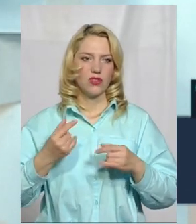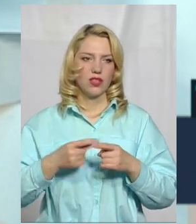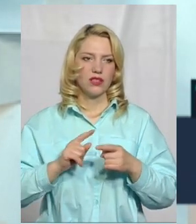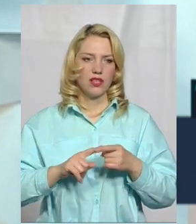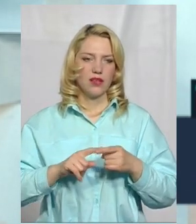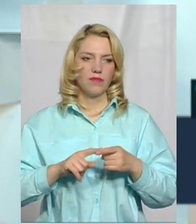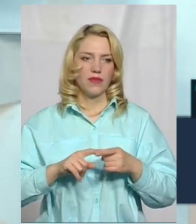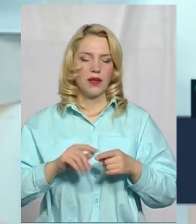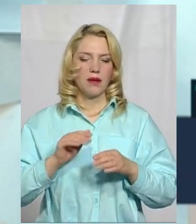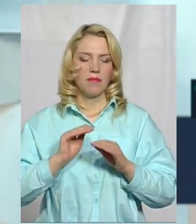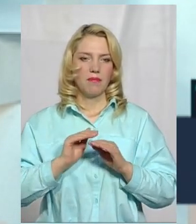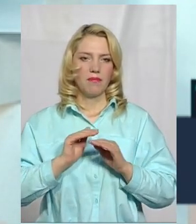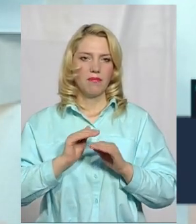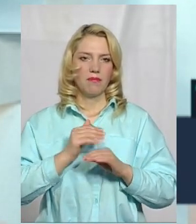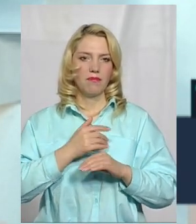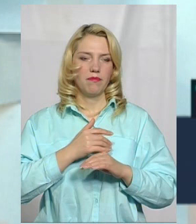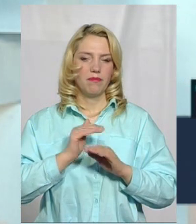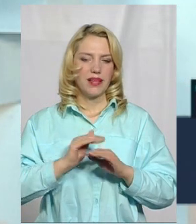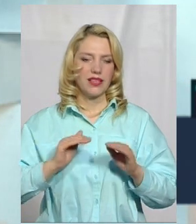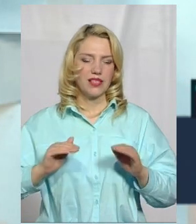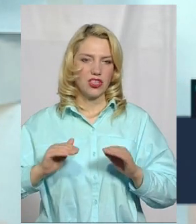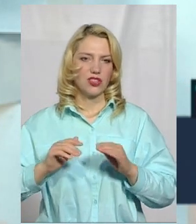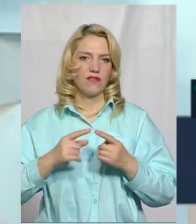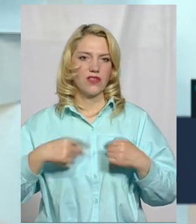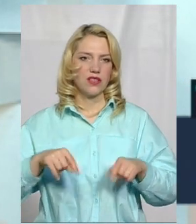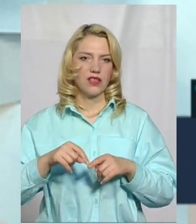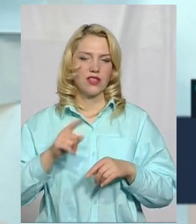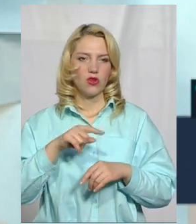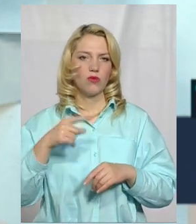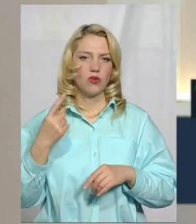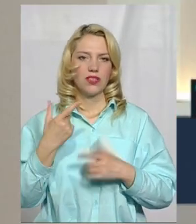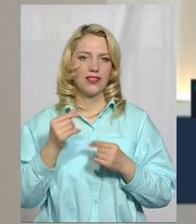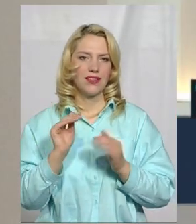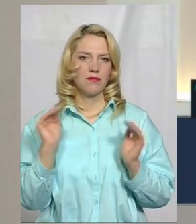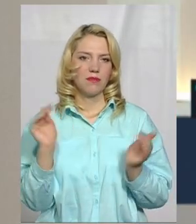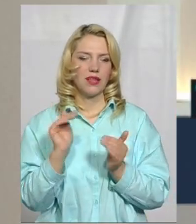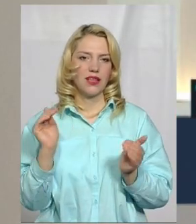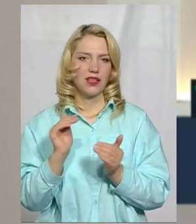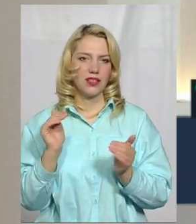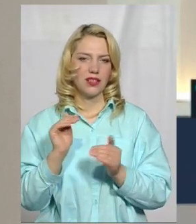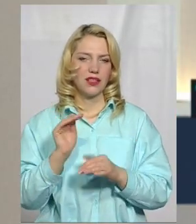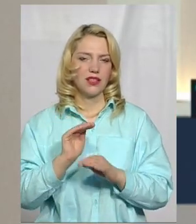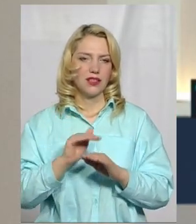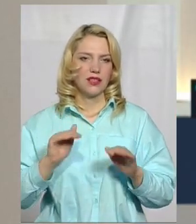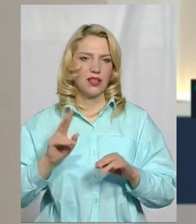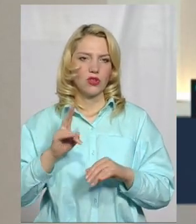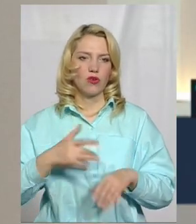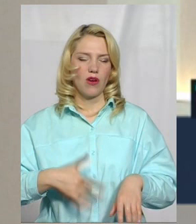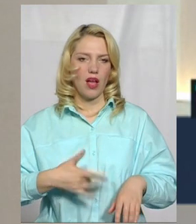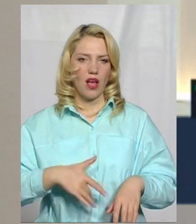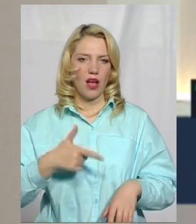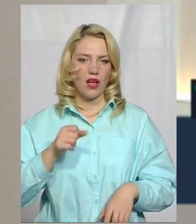педіатричне відділення номер один, де знаходяться наші маленькі відвідувачі з патологією